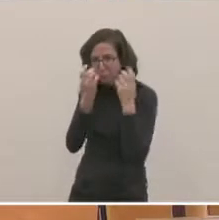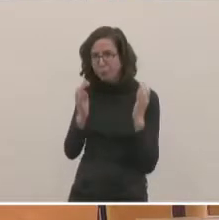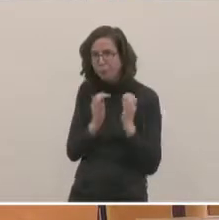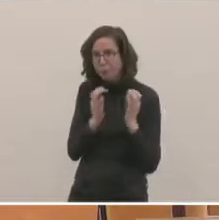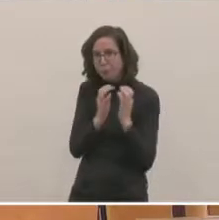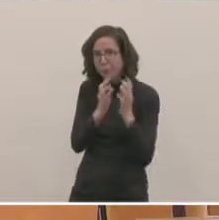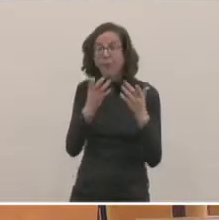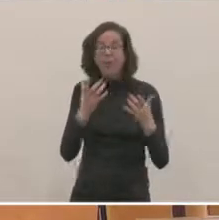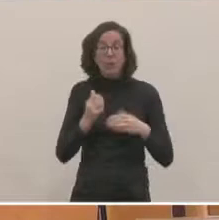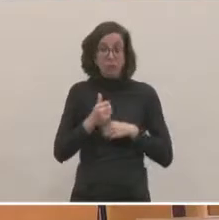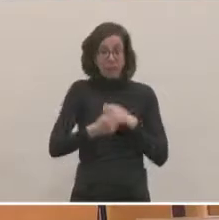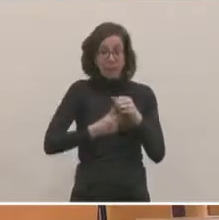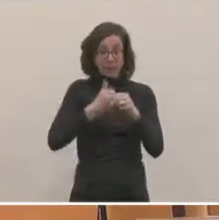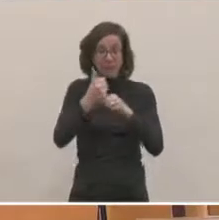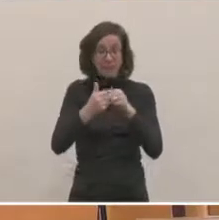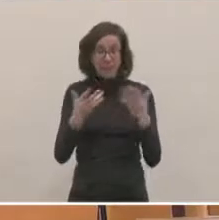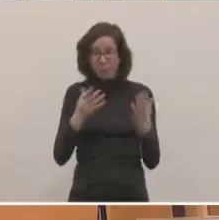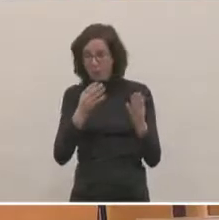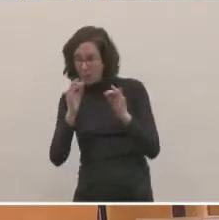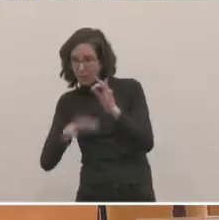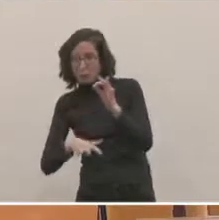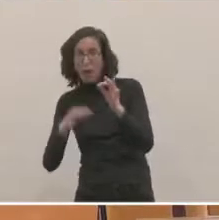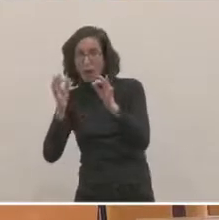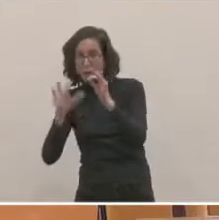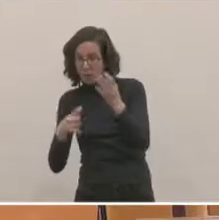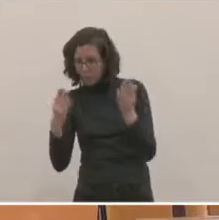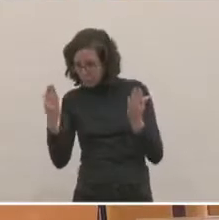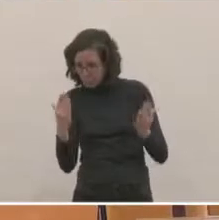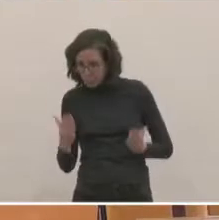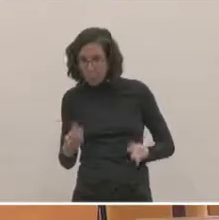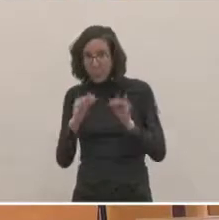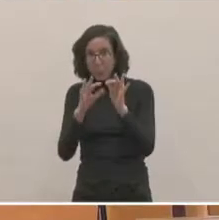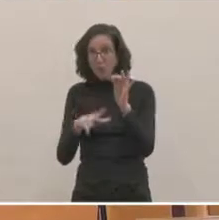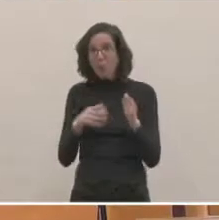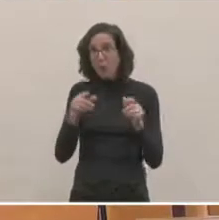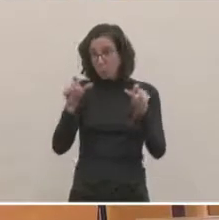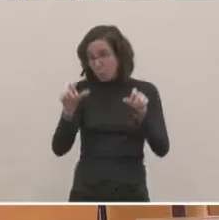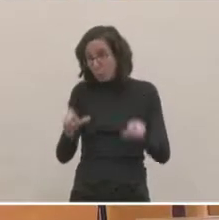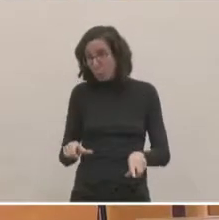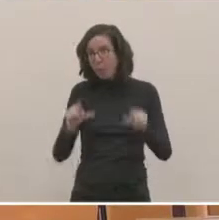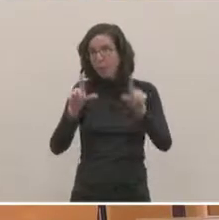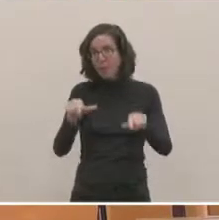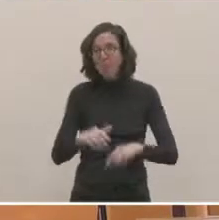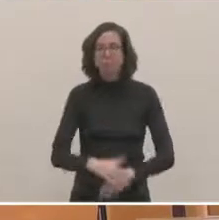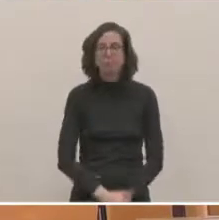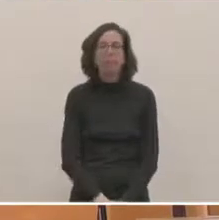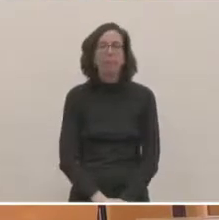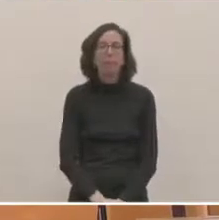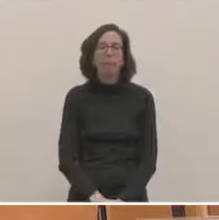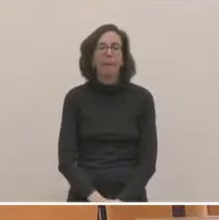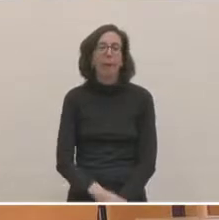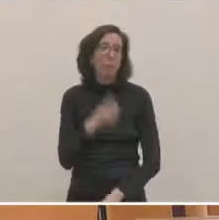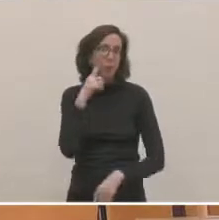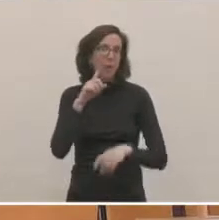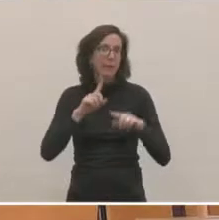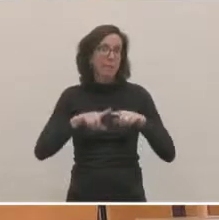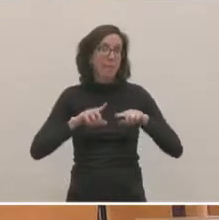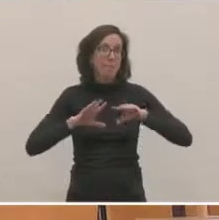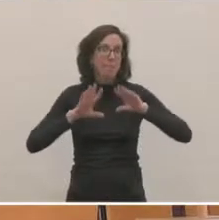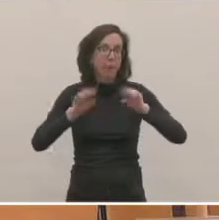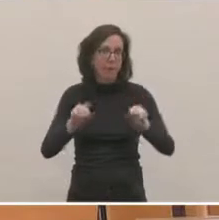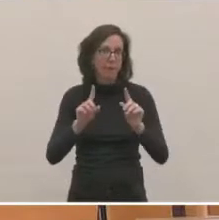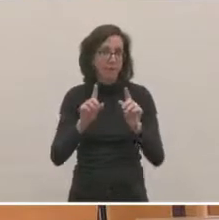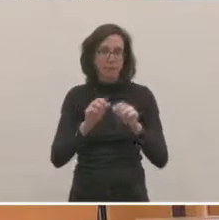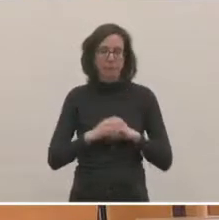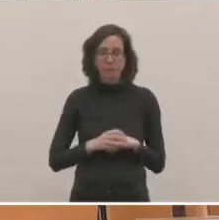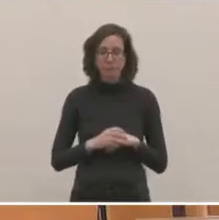jugera chaque année le bilan de cette mise en œuvre. La deuxième chose, ça consiste au fait que, comme vous le savez, les régies avec personnalité morale sont